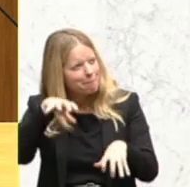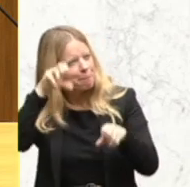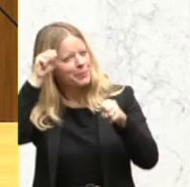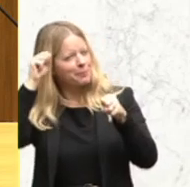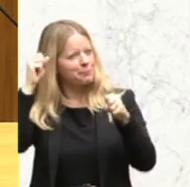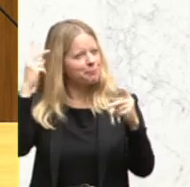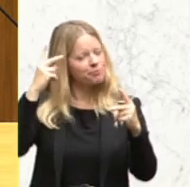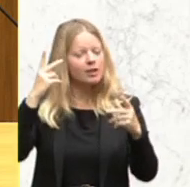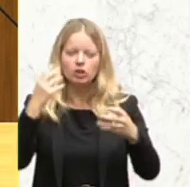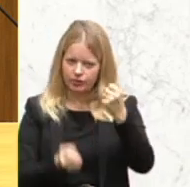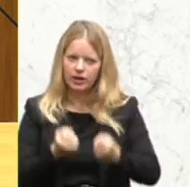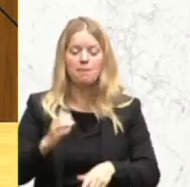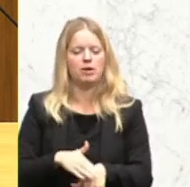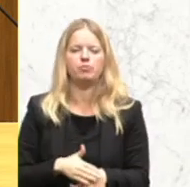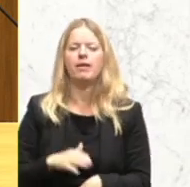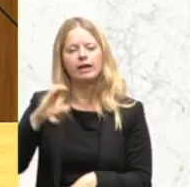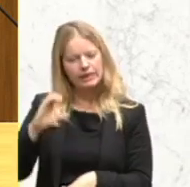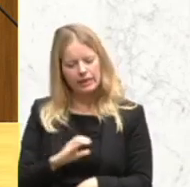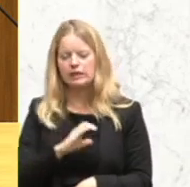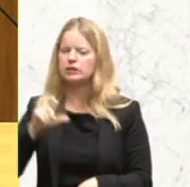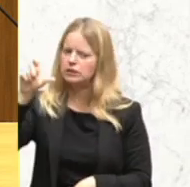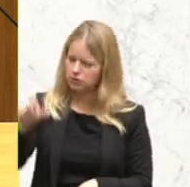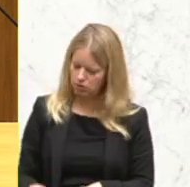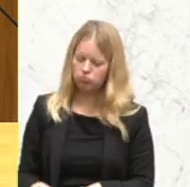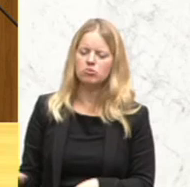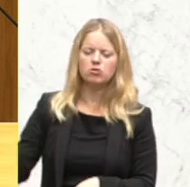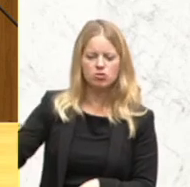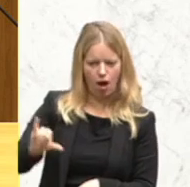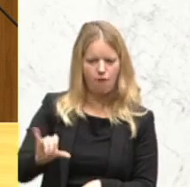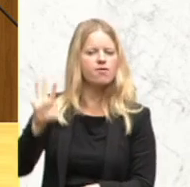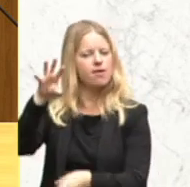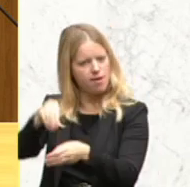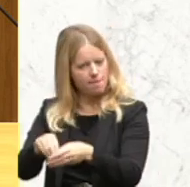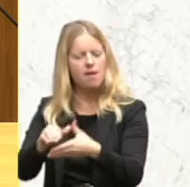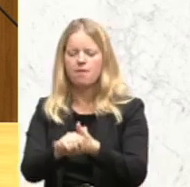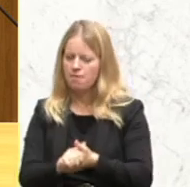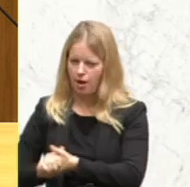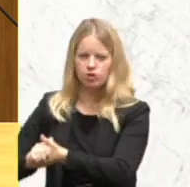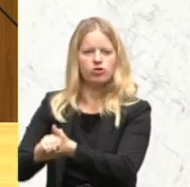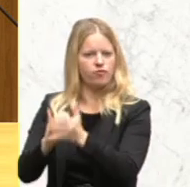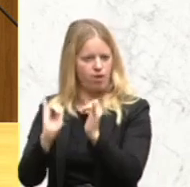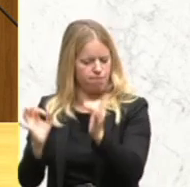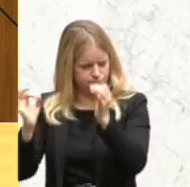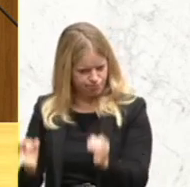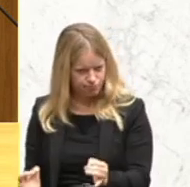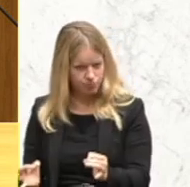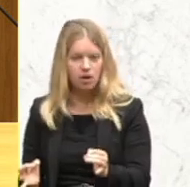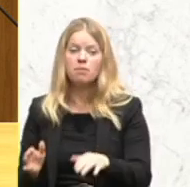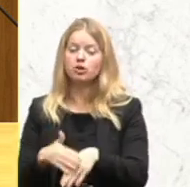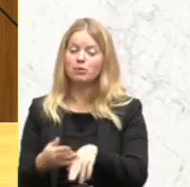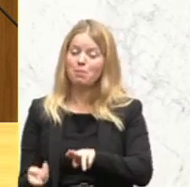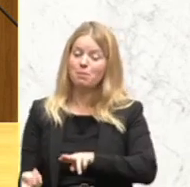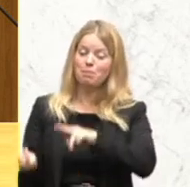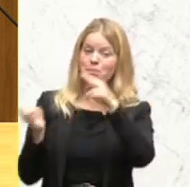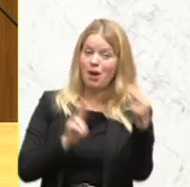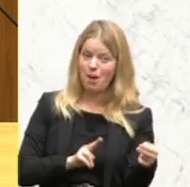Als Christ ist man getauft und es ist ein verbrieftes Mitglied der Kirche. Auch das Konvertieren zum Judentum ist